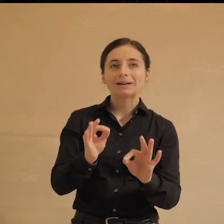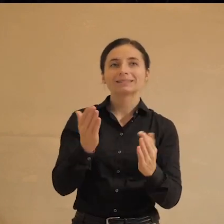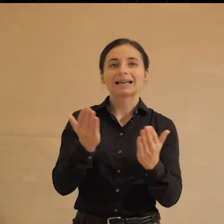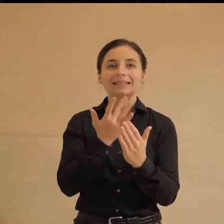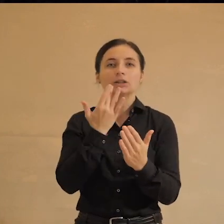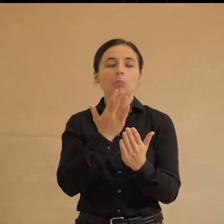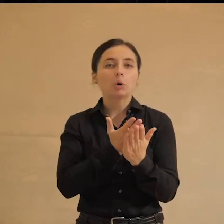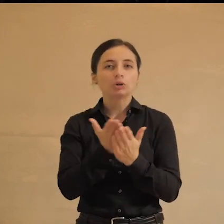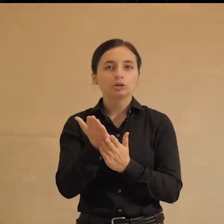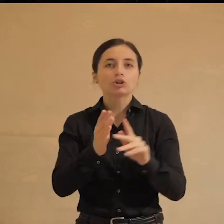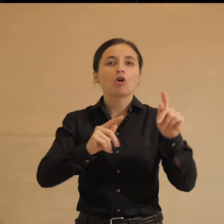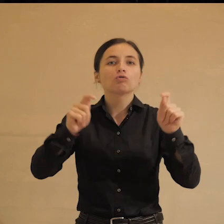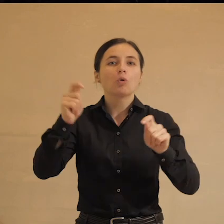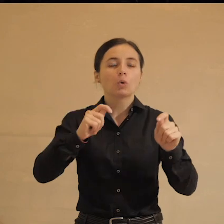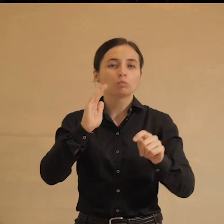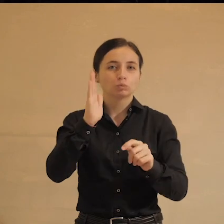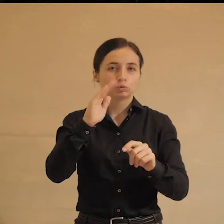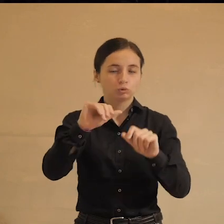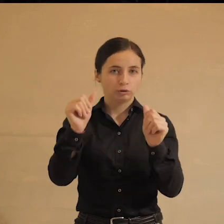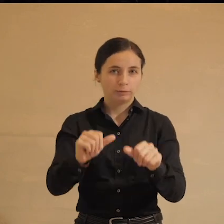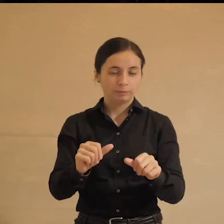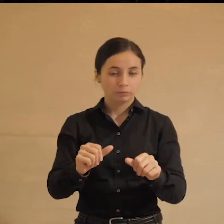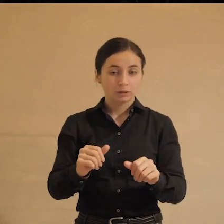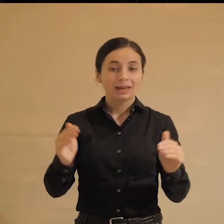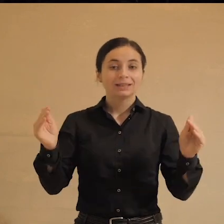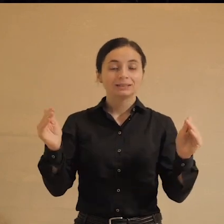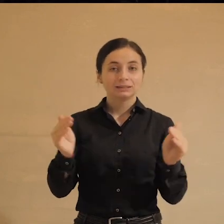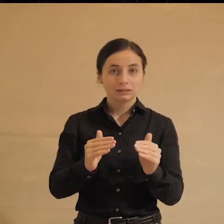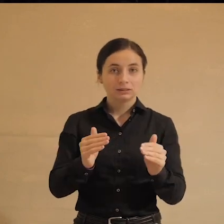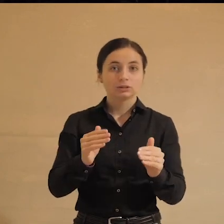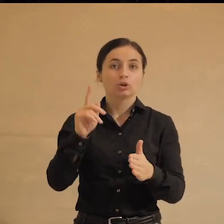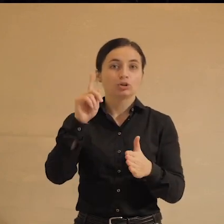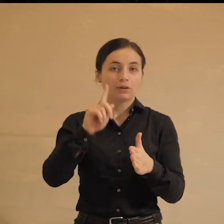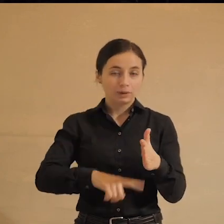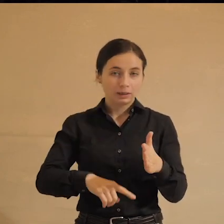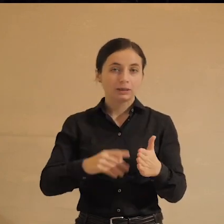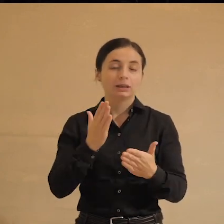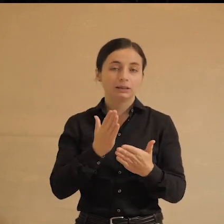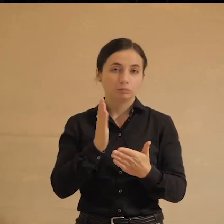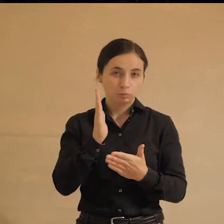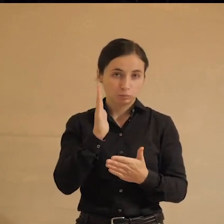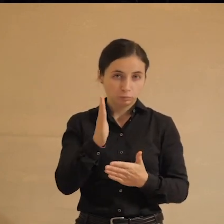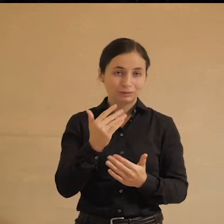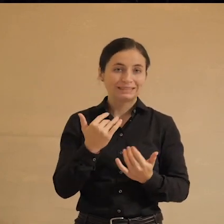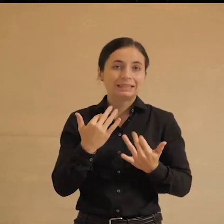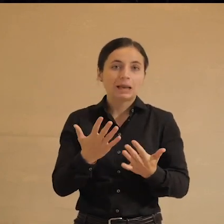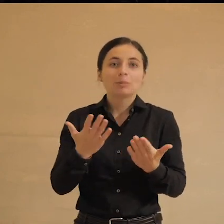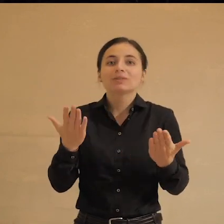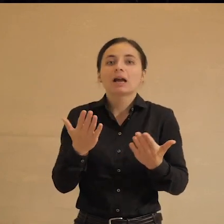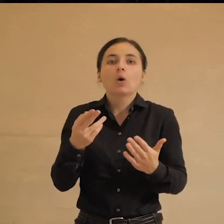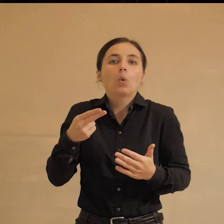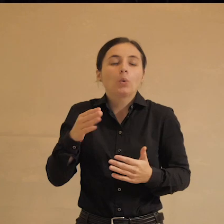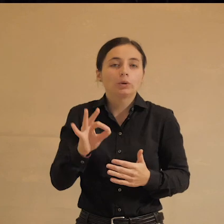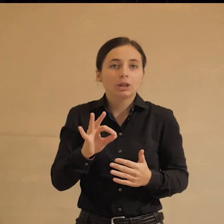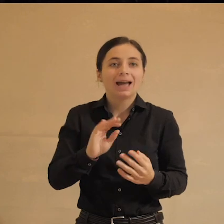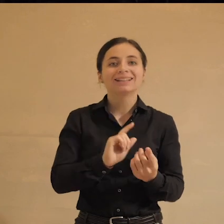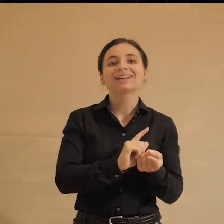-то политических форм будущего. Потому что, конечно, снижение доверия к элитам во всем мире, оно будет требовать какой-то